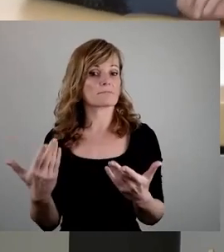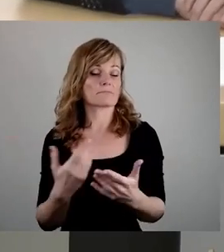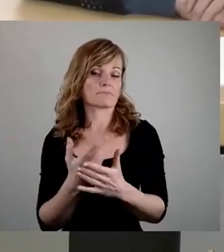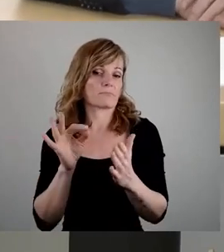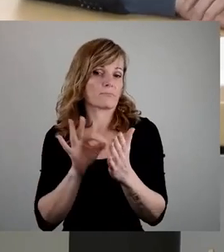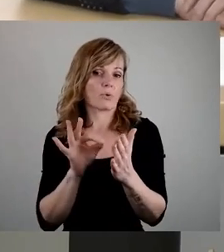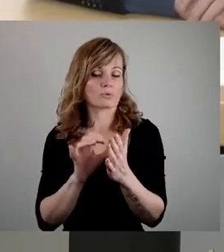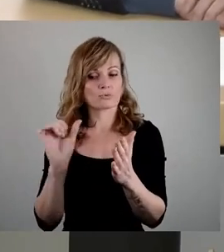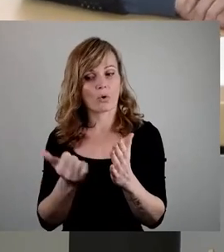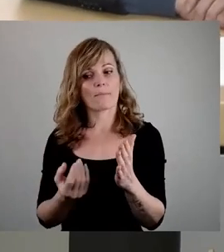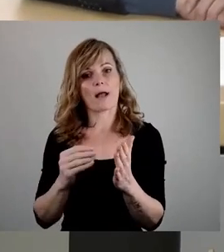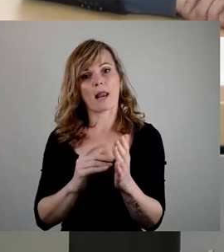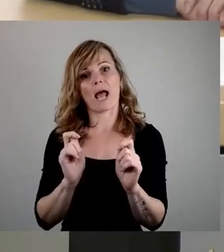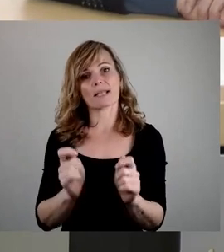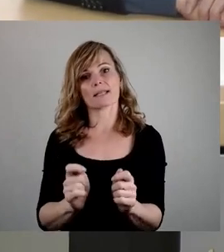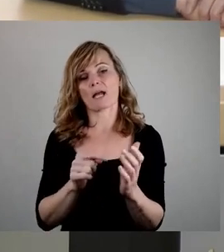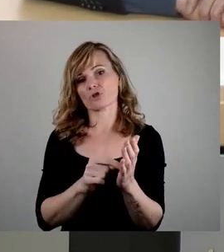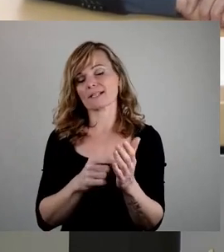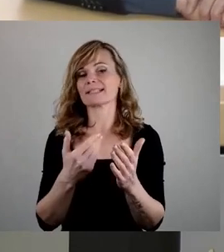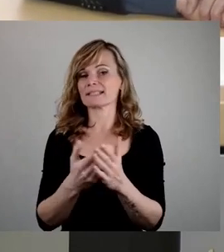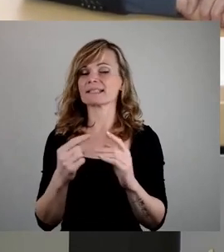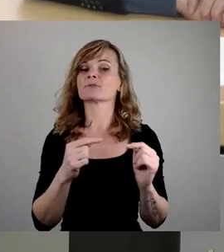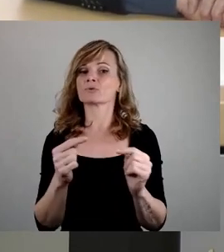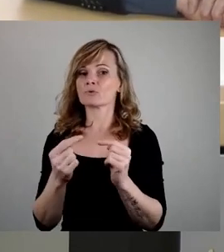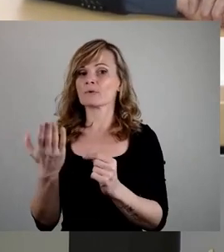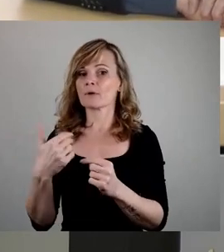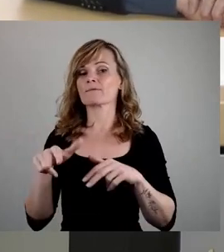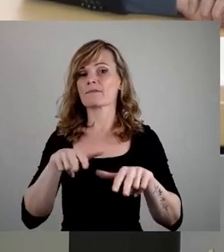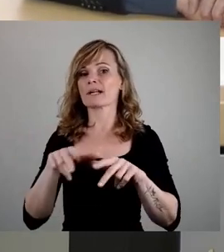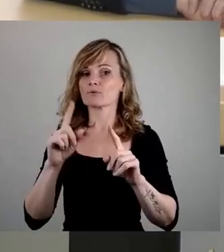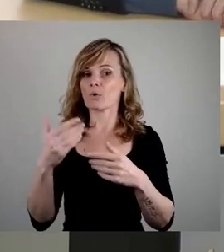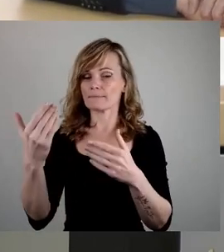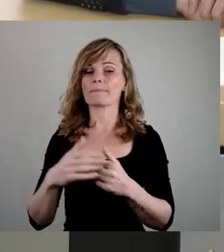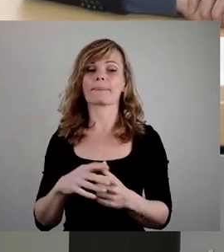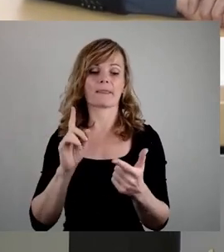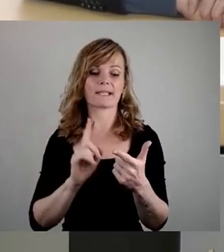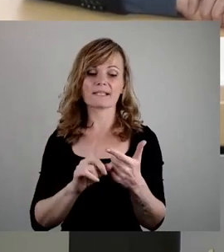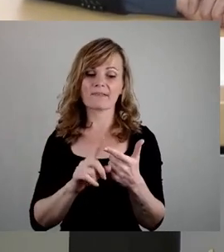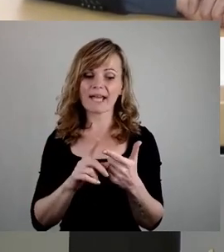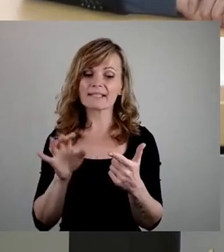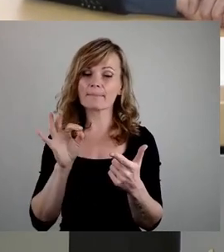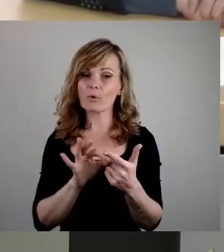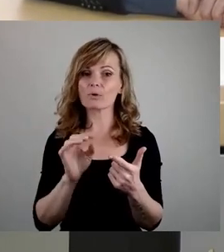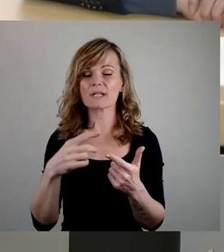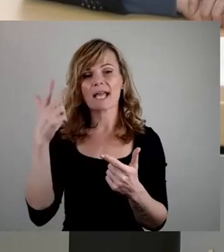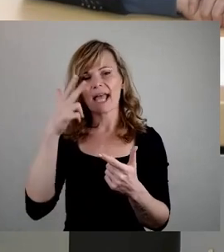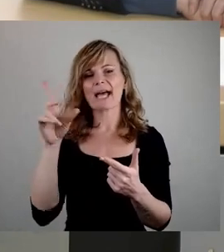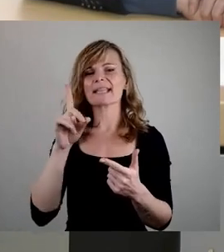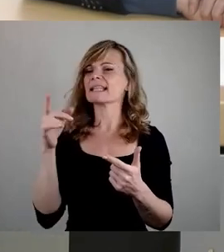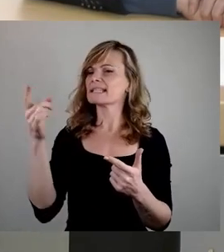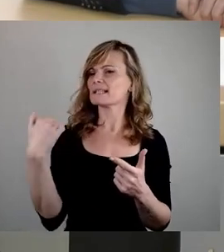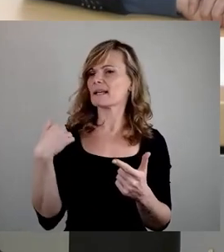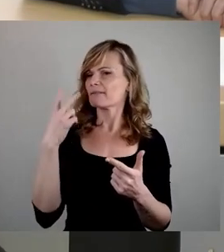einmal im Antrag, dass diese Diskussion von der Verwaltung auch geführt werden soll. Und der zweite Punkt, Herr Dietze, ich verstehe es nicht, Sie haben gerade